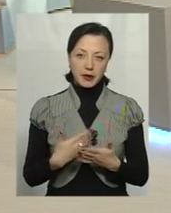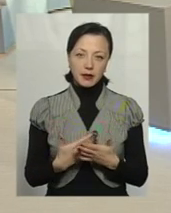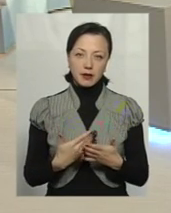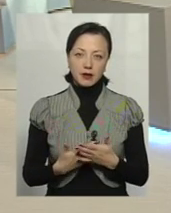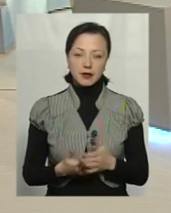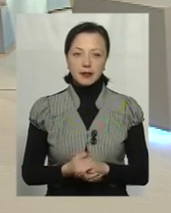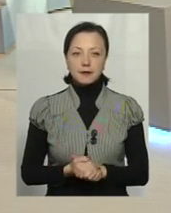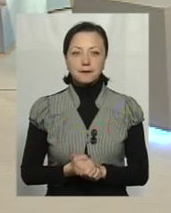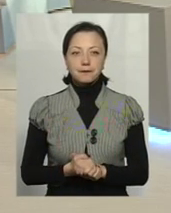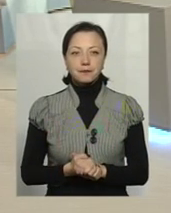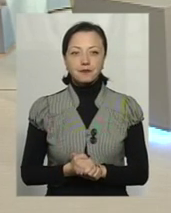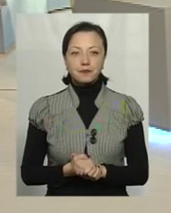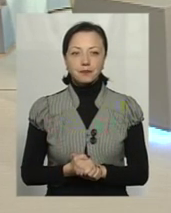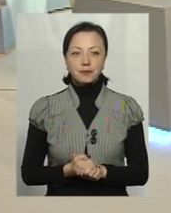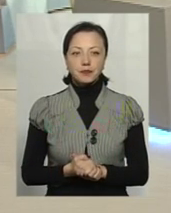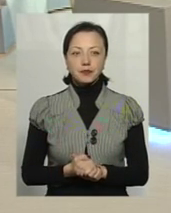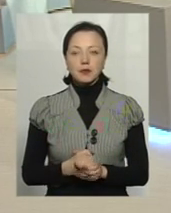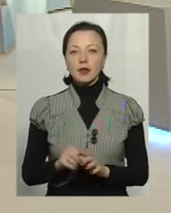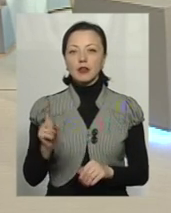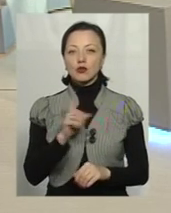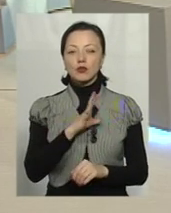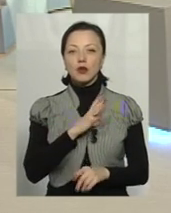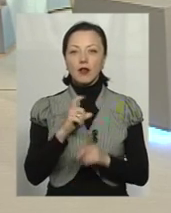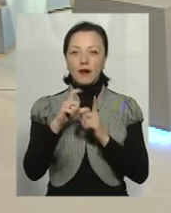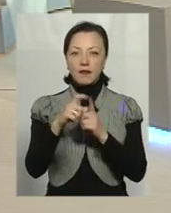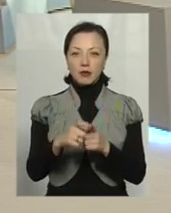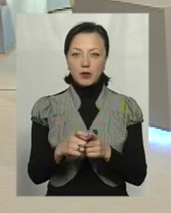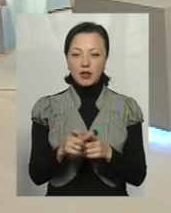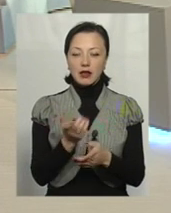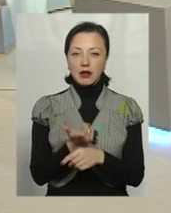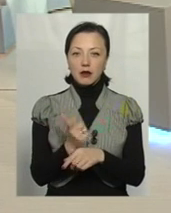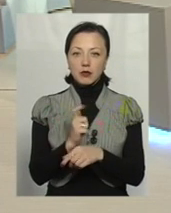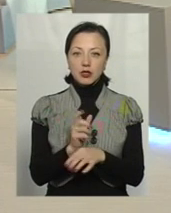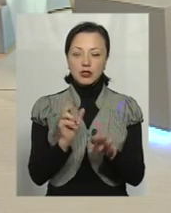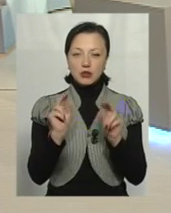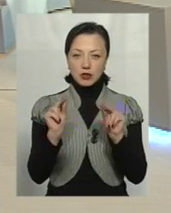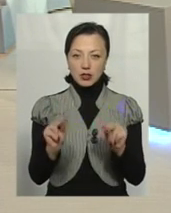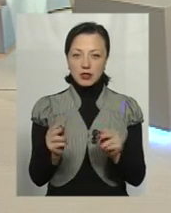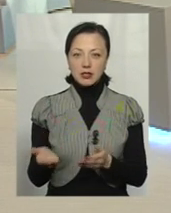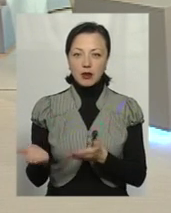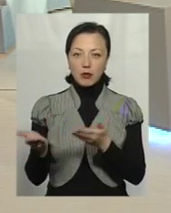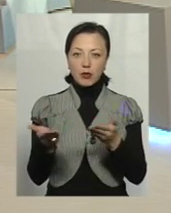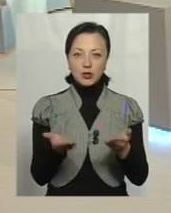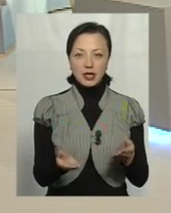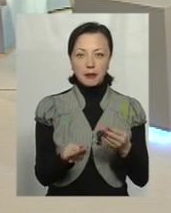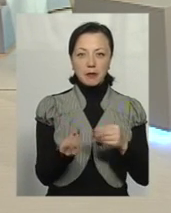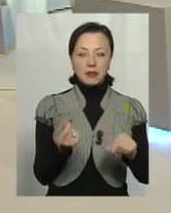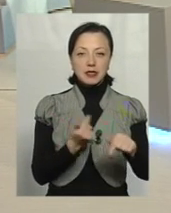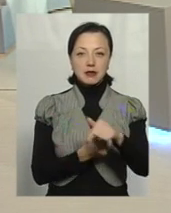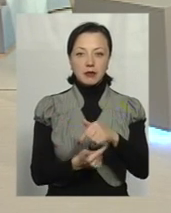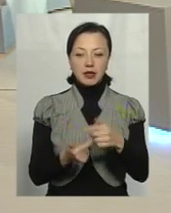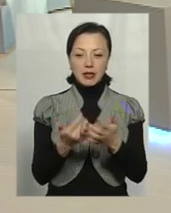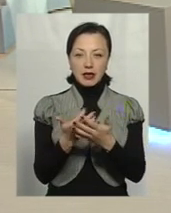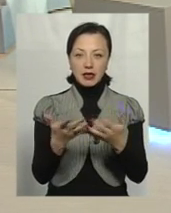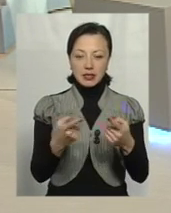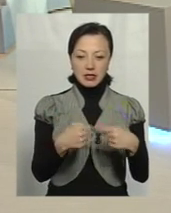Щоб була відповідь вам на це питання найбільш оп'єктивна, вам треба запросити підприємців з різних